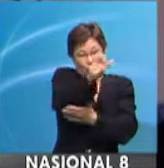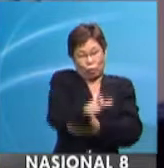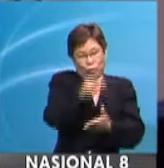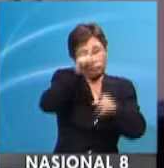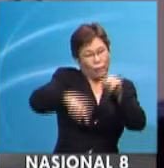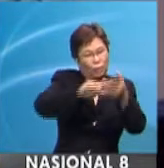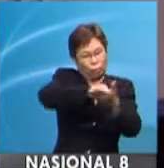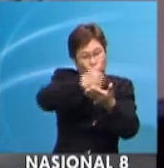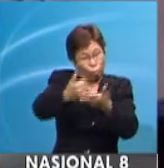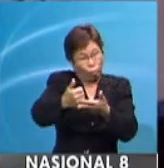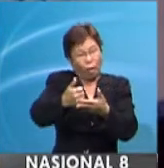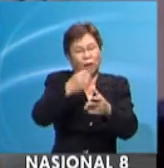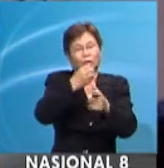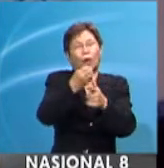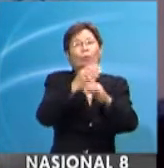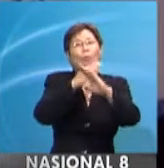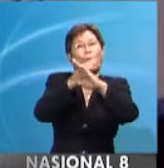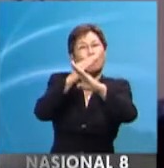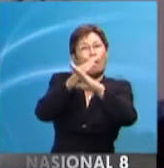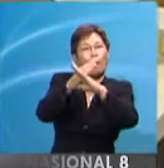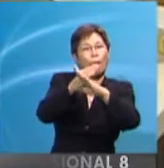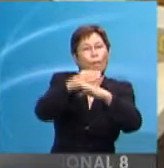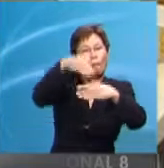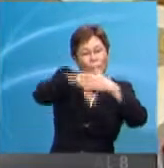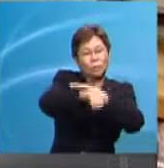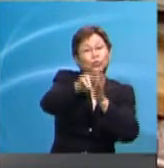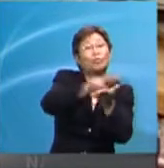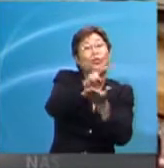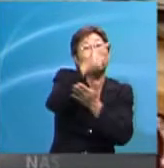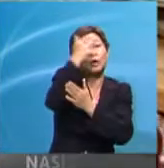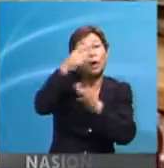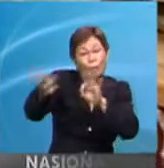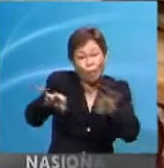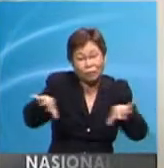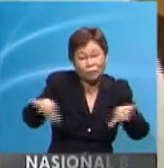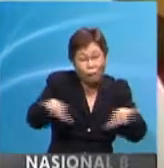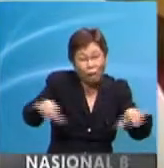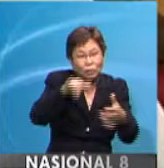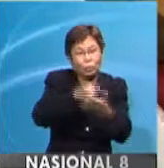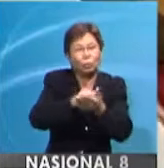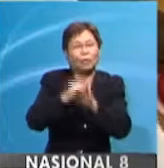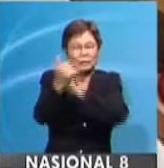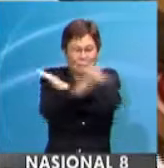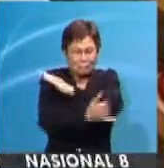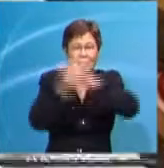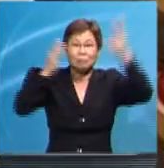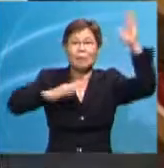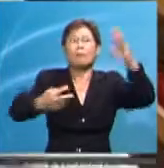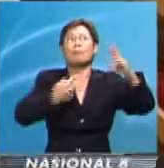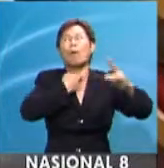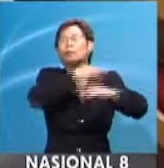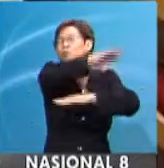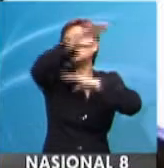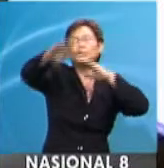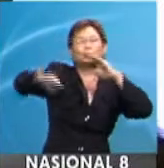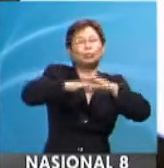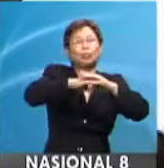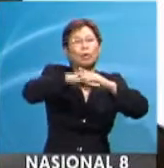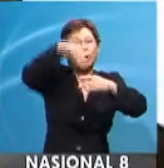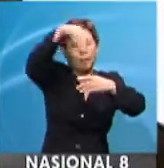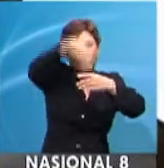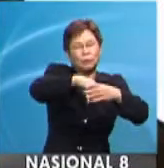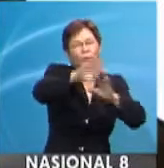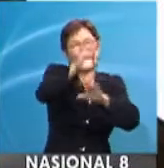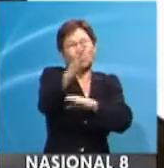tertentu ataupun menyekat kemasukan video kerana jika ingin berbuat demikian, negara terpaksa menyekat keseluruhan kemasukan